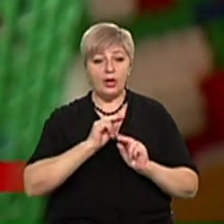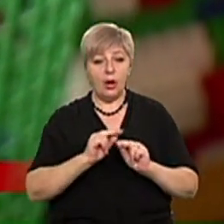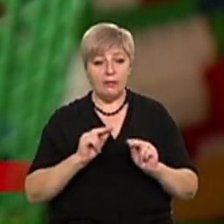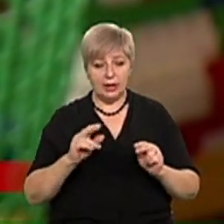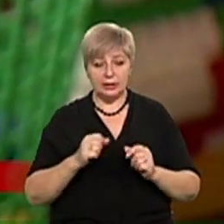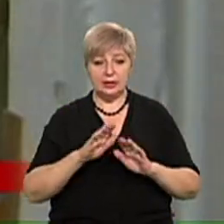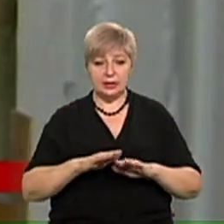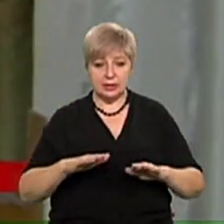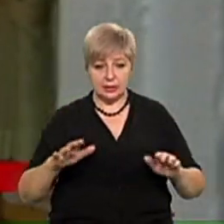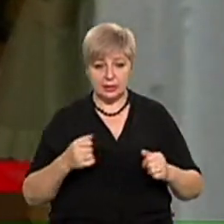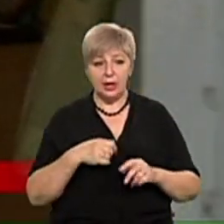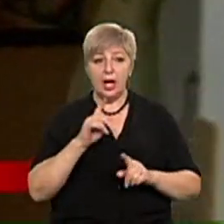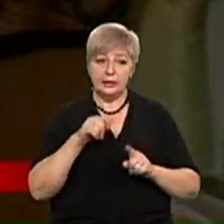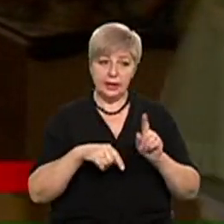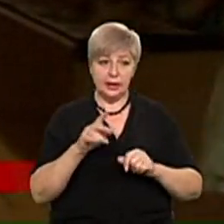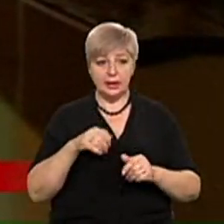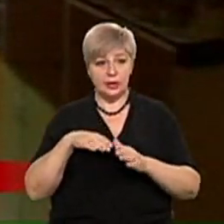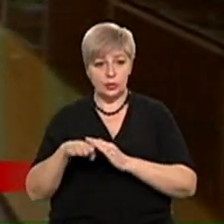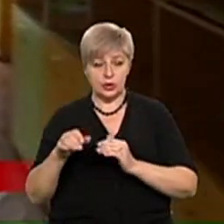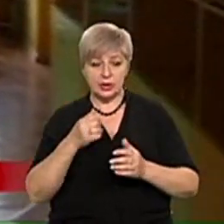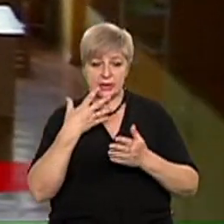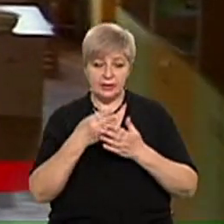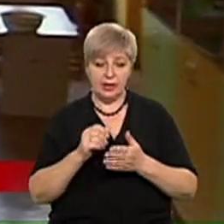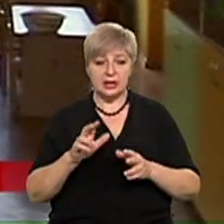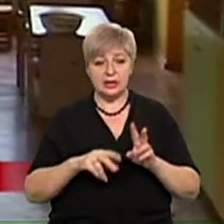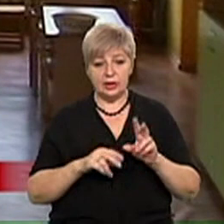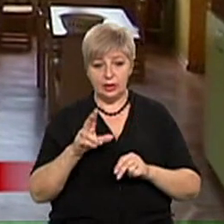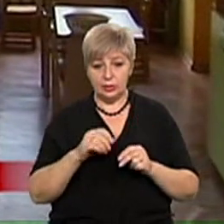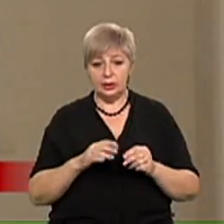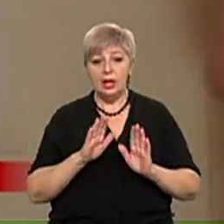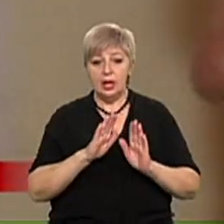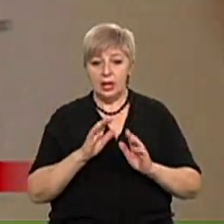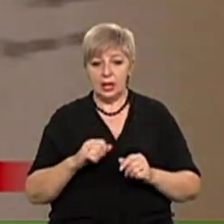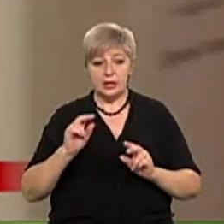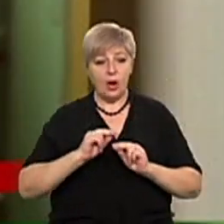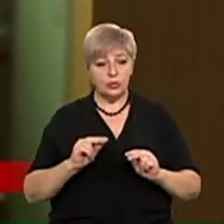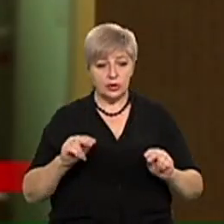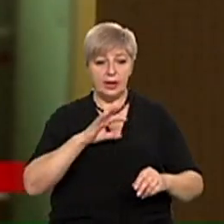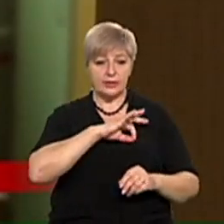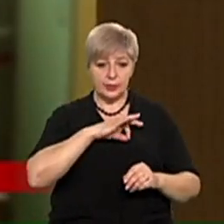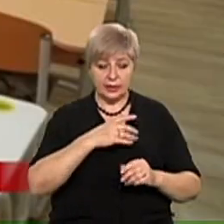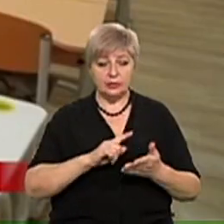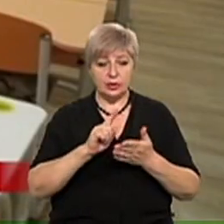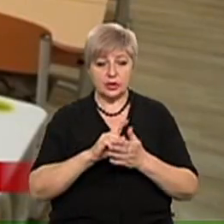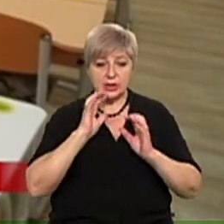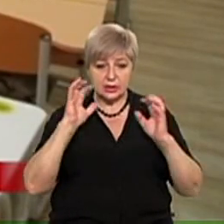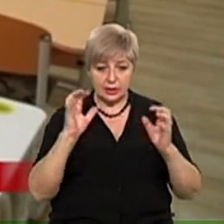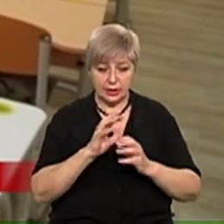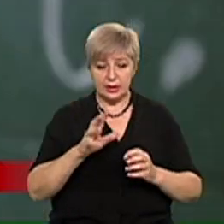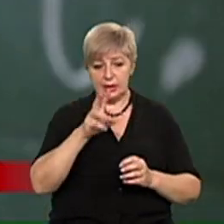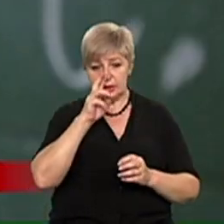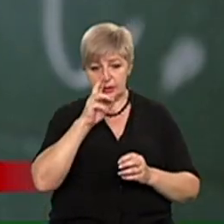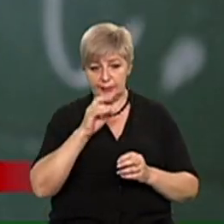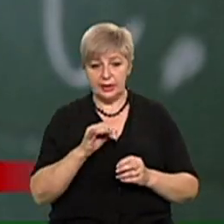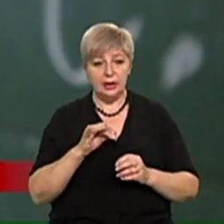змусили подати заяви за власний рахунок. Хоча за освітянами під час карантину мають зберігати середню зарплату, адже це вимушена пауза,